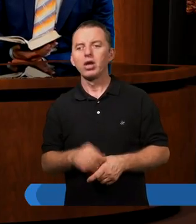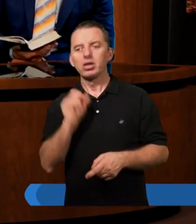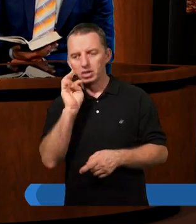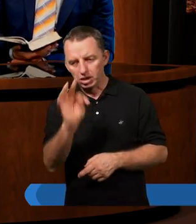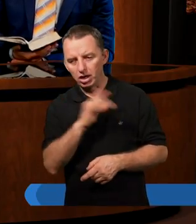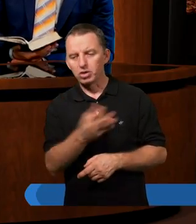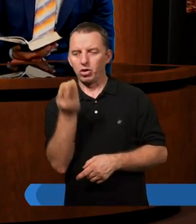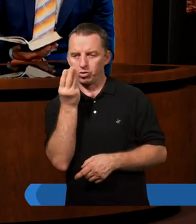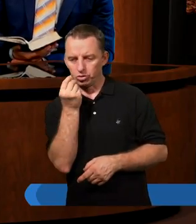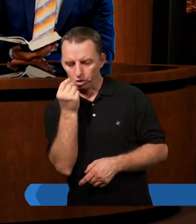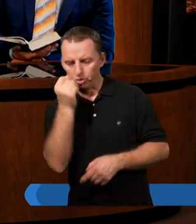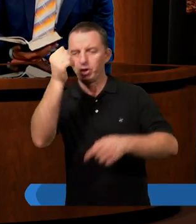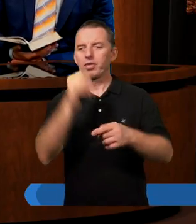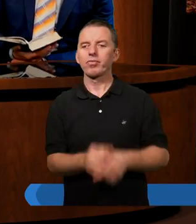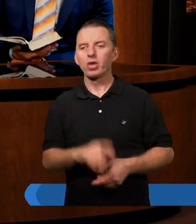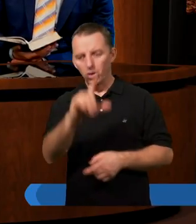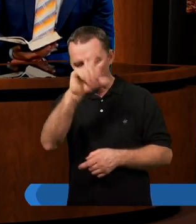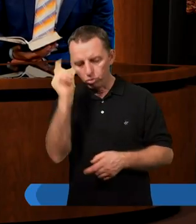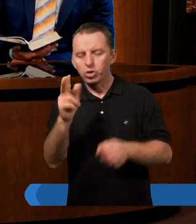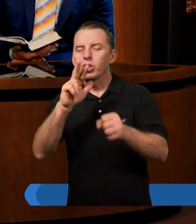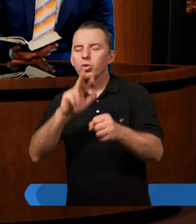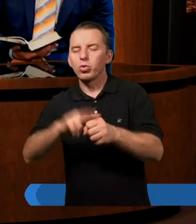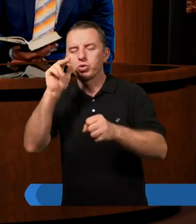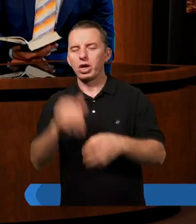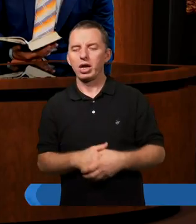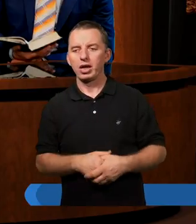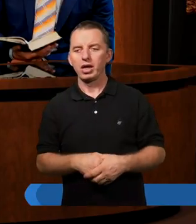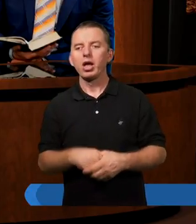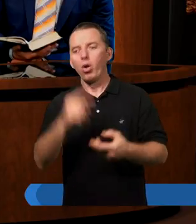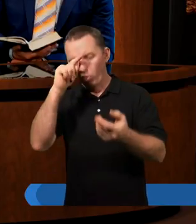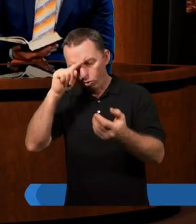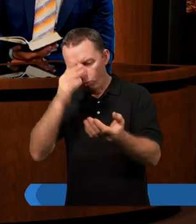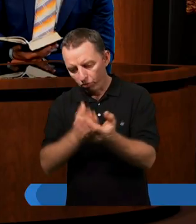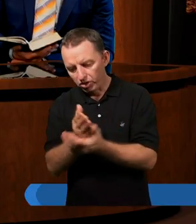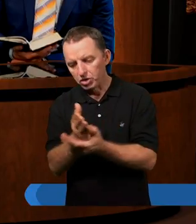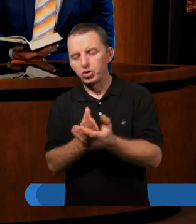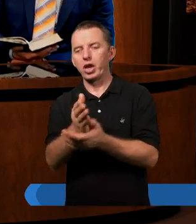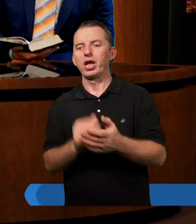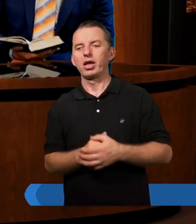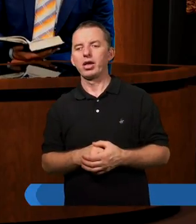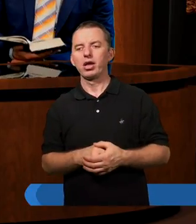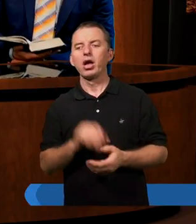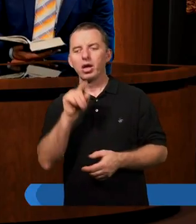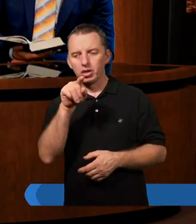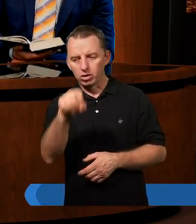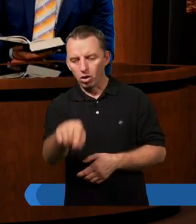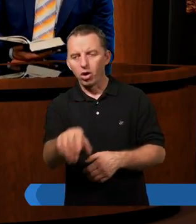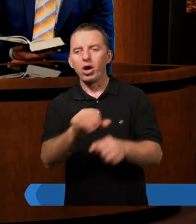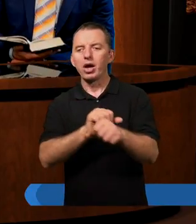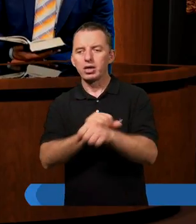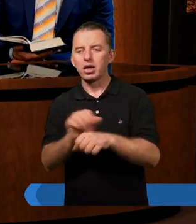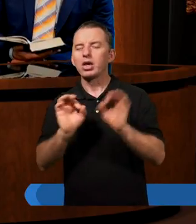cieszyć z tych ludzi, którzy uwierzyli. No i to jest